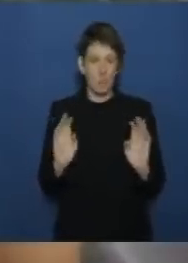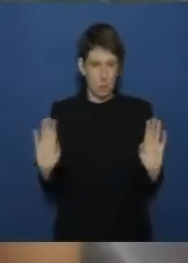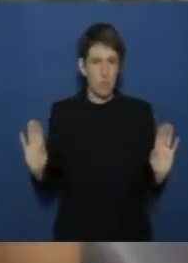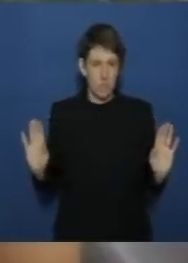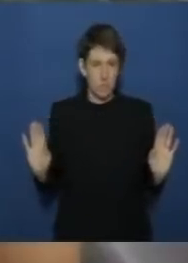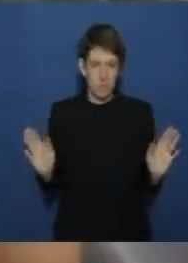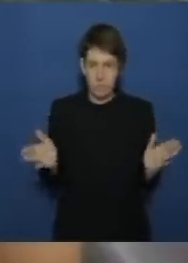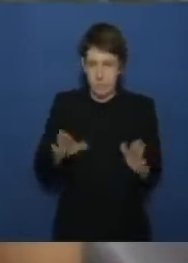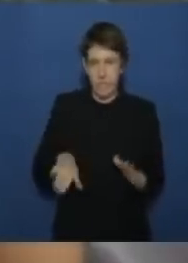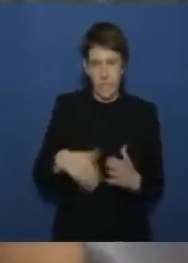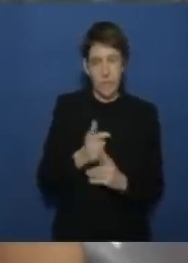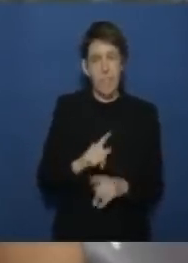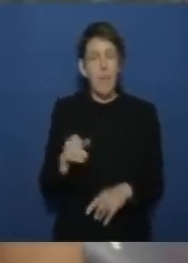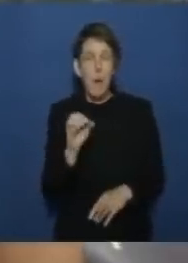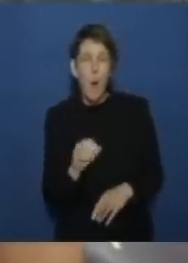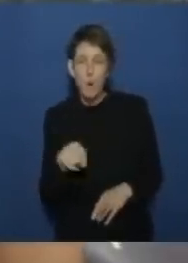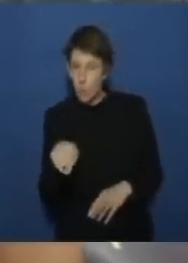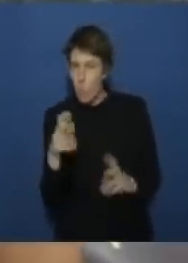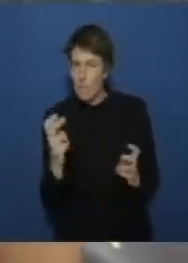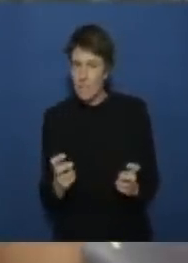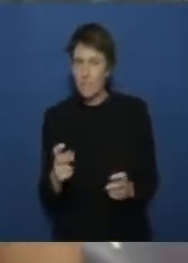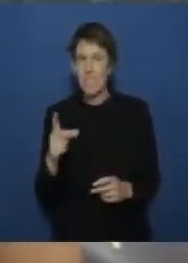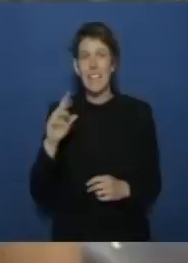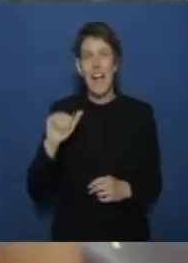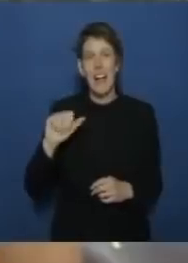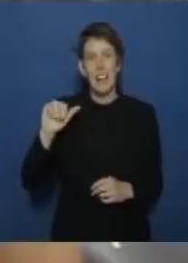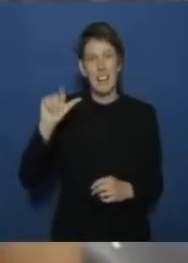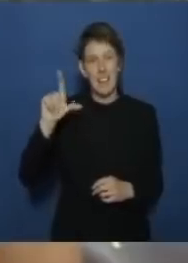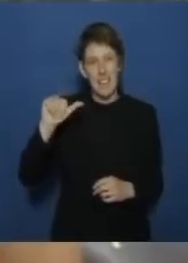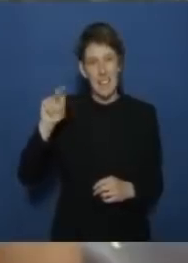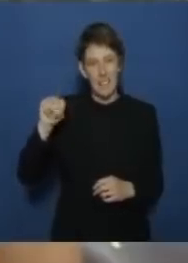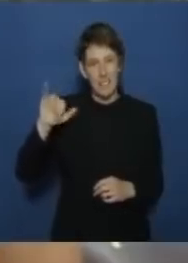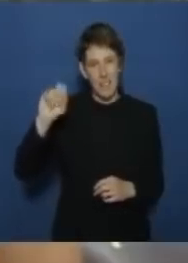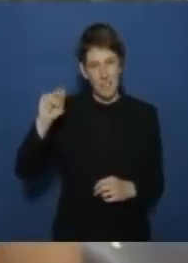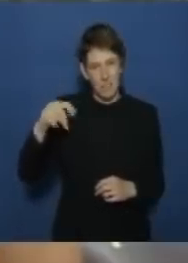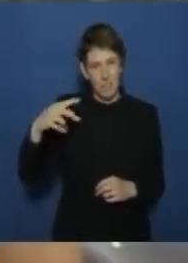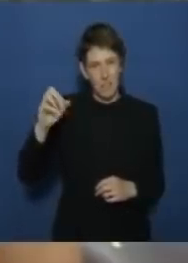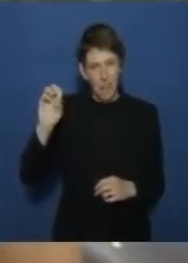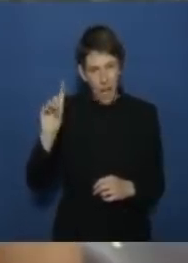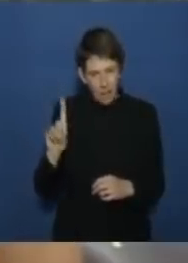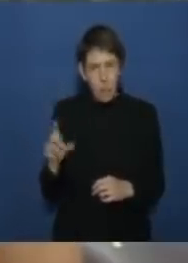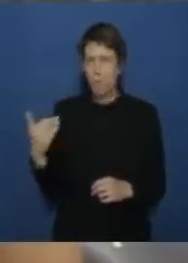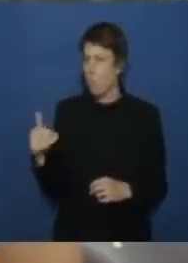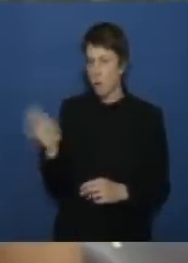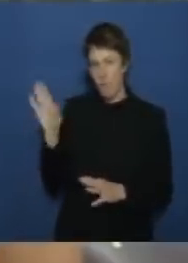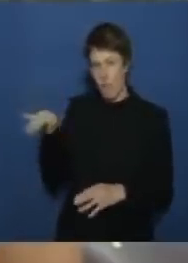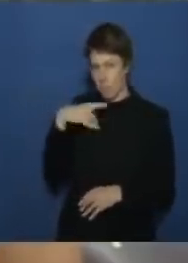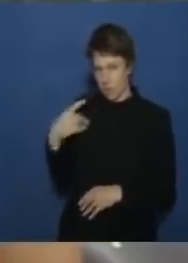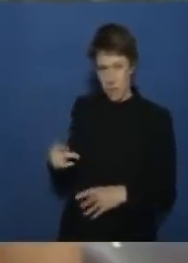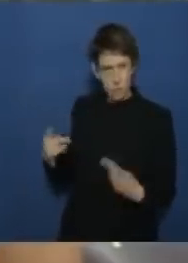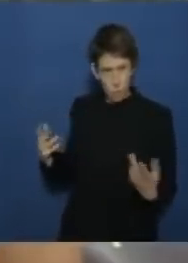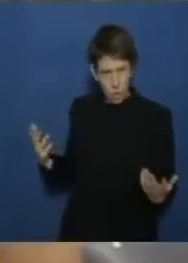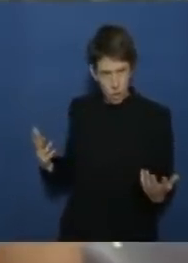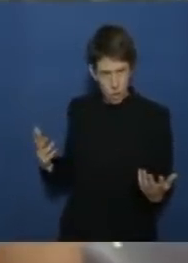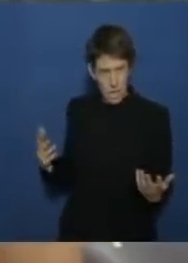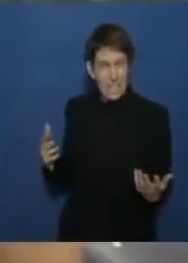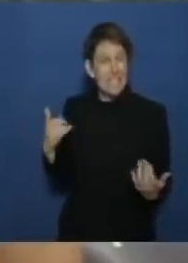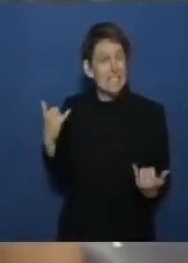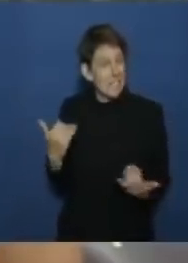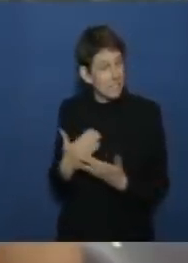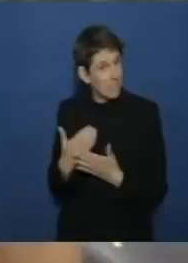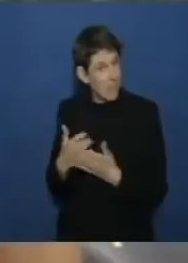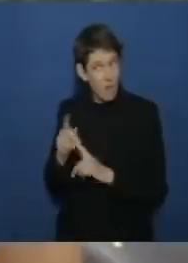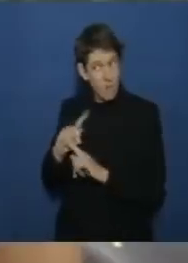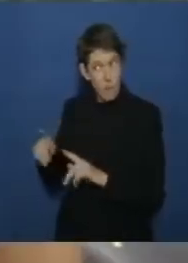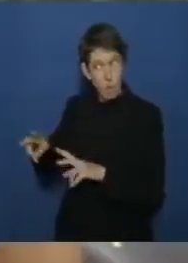oktober die sitzung in kaliningrad wird ja noch nicht abgesagt sondern wenn jetzt dieser verbot